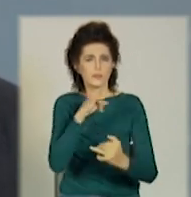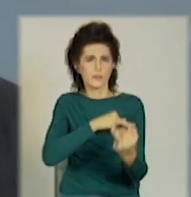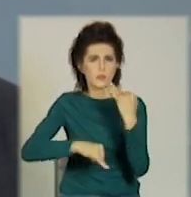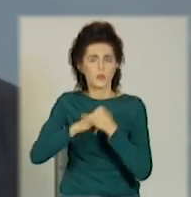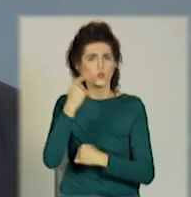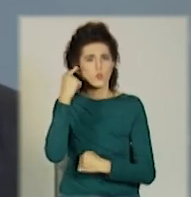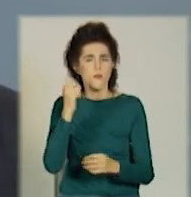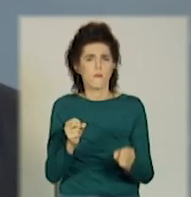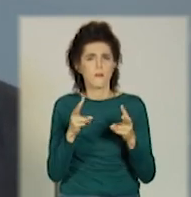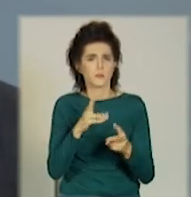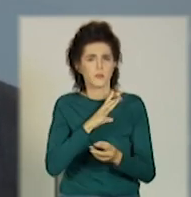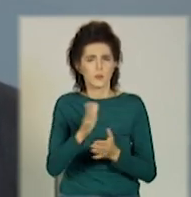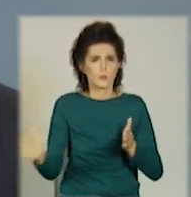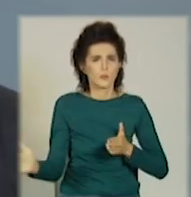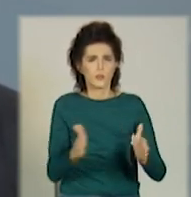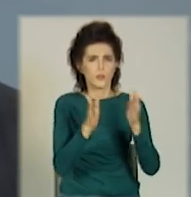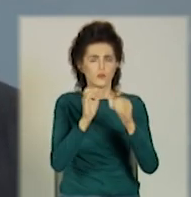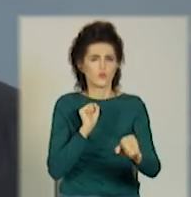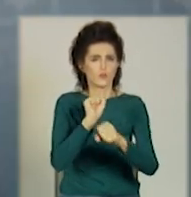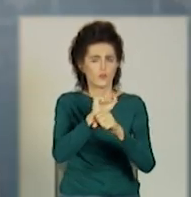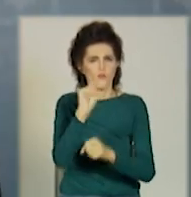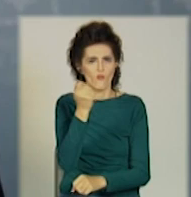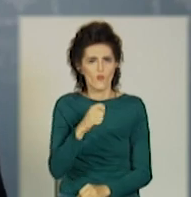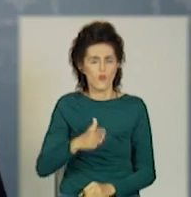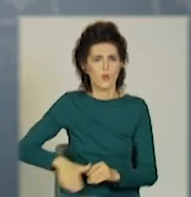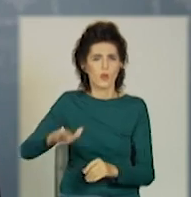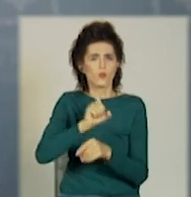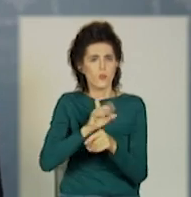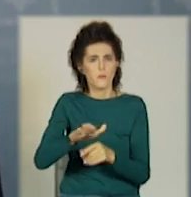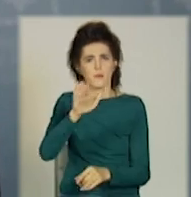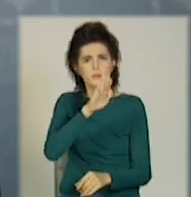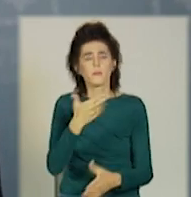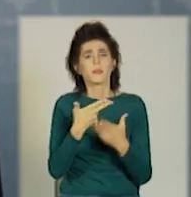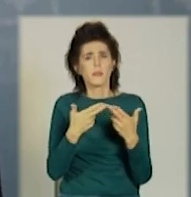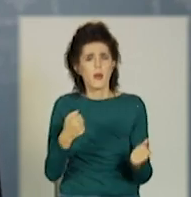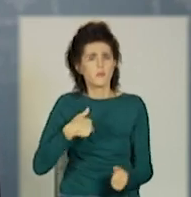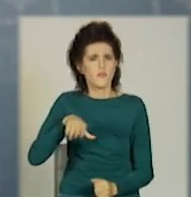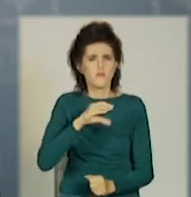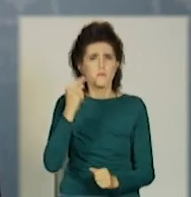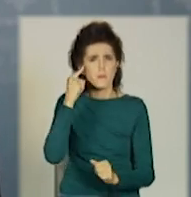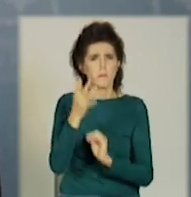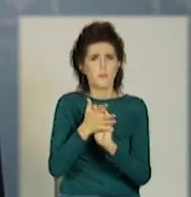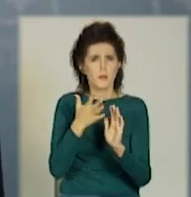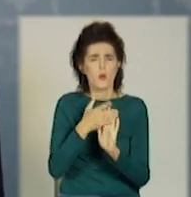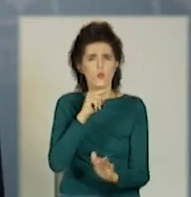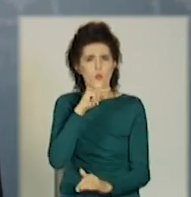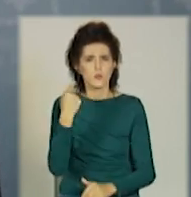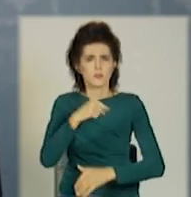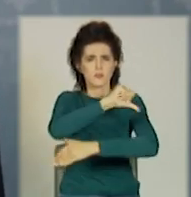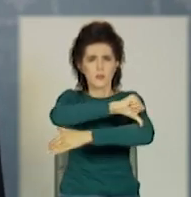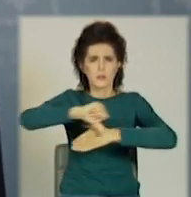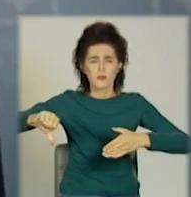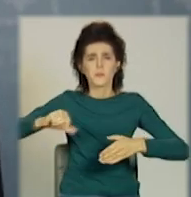припинення війни на Донбасі. Ми всі розуміємо, що на українсько-російському кордоні з нашого